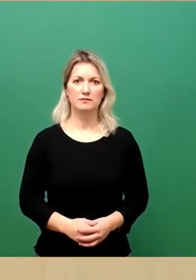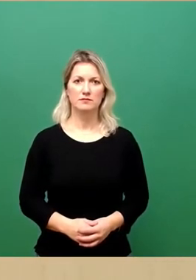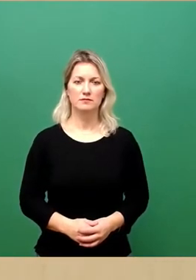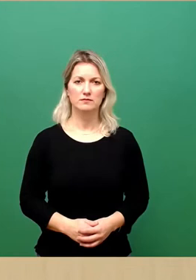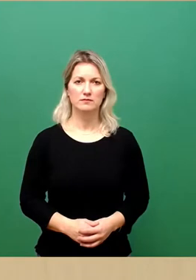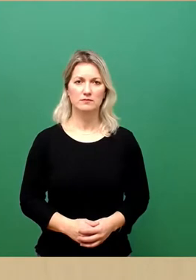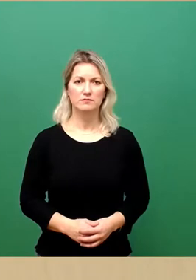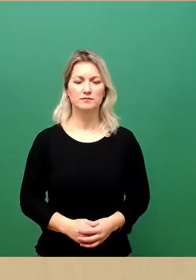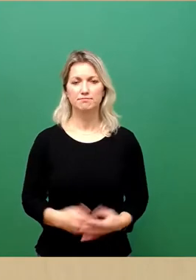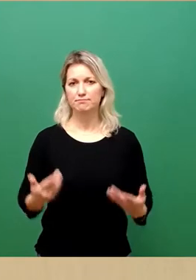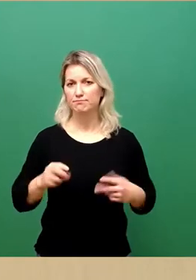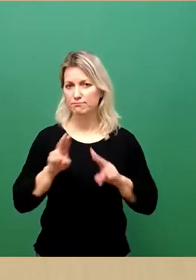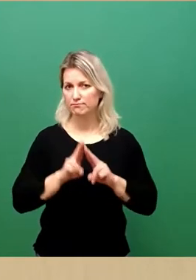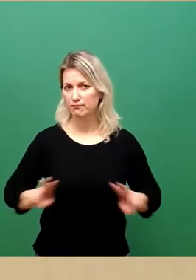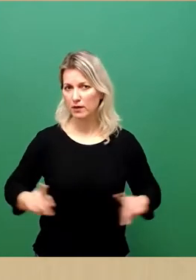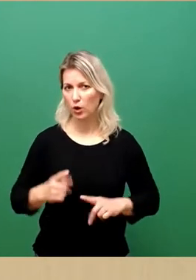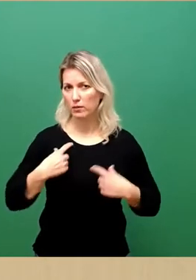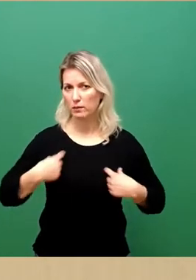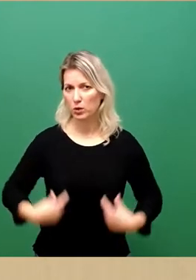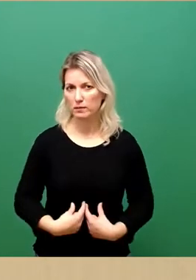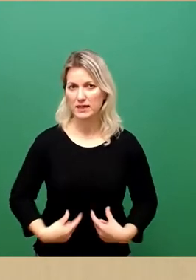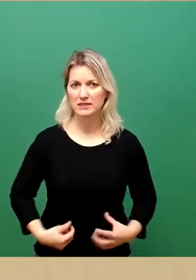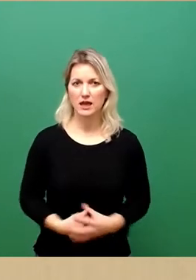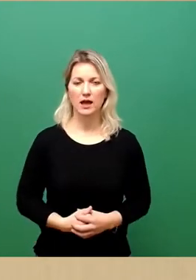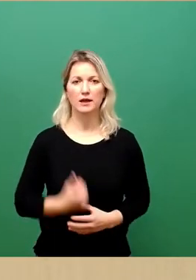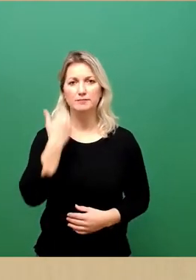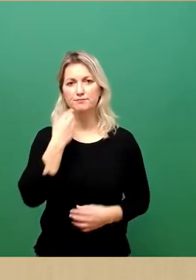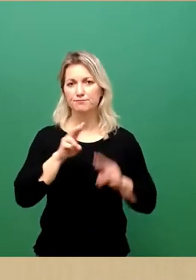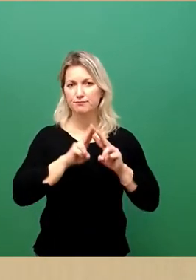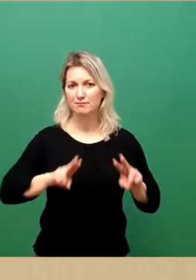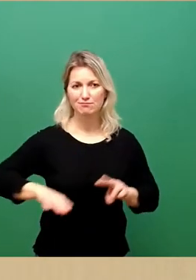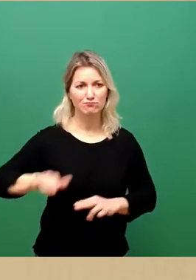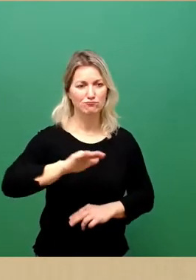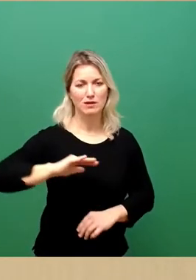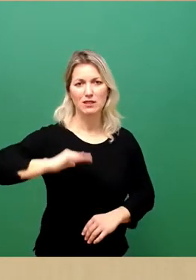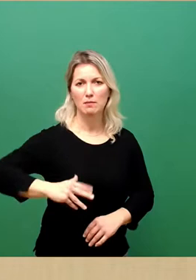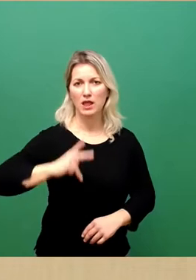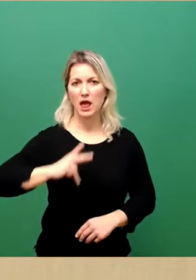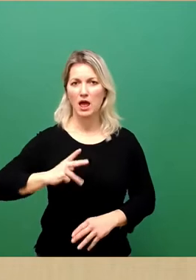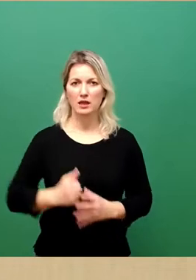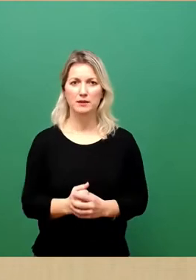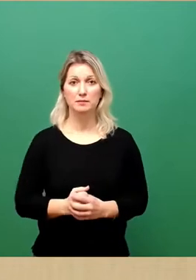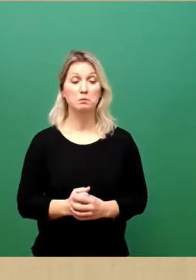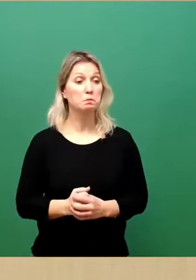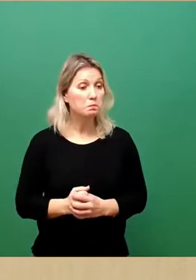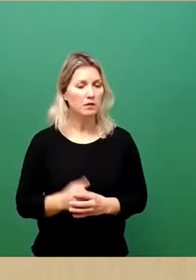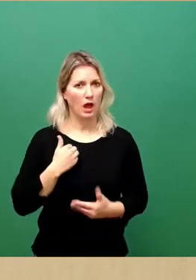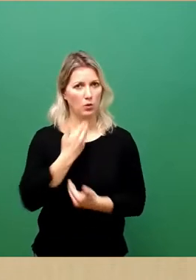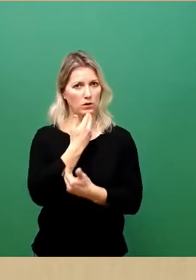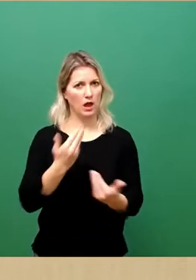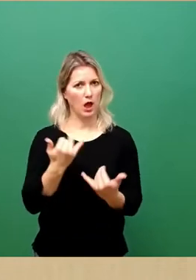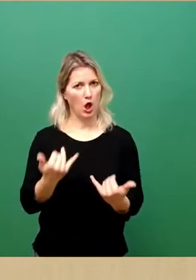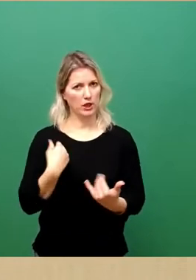Sehr geehrter Herr Oberbürgermeister, sehr geehrte Damen und Herren, auch ich möchte mich bedanken dafür, dass ich heute hier im